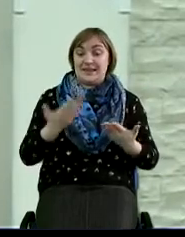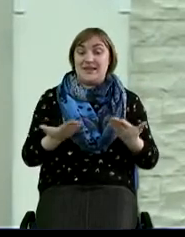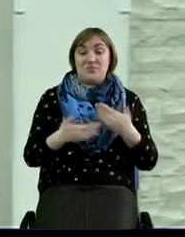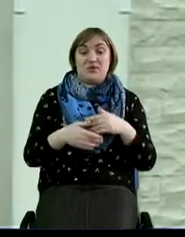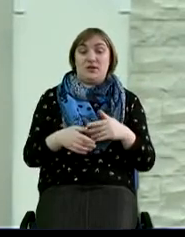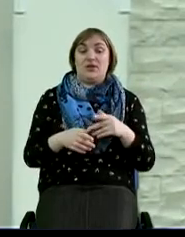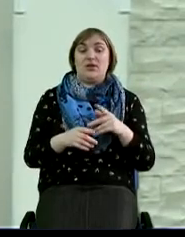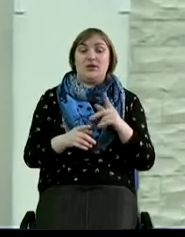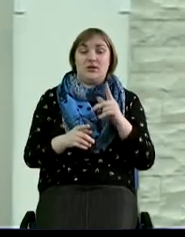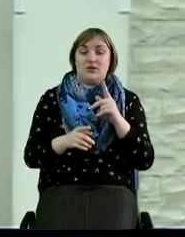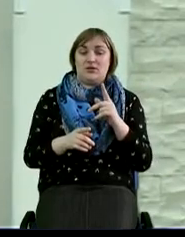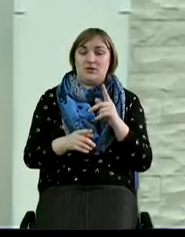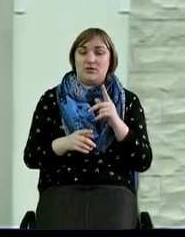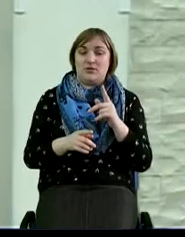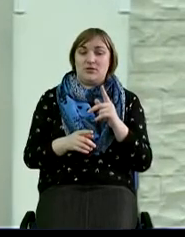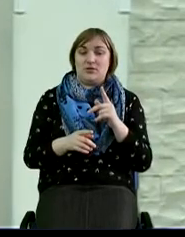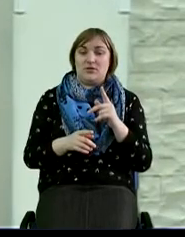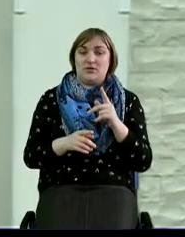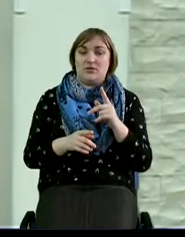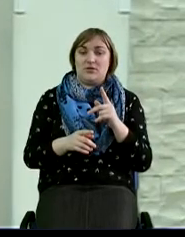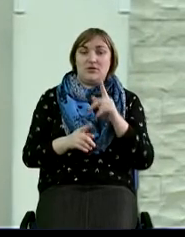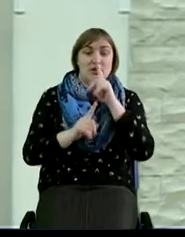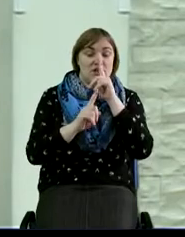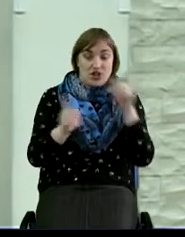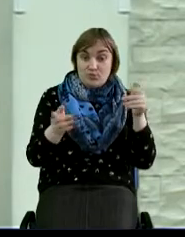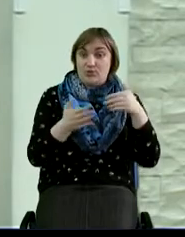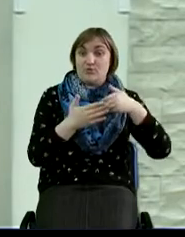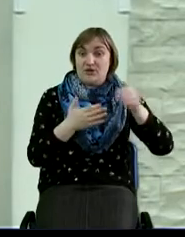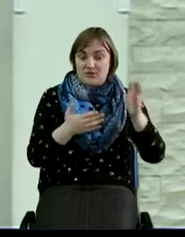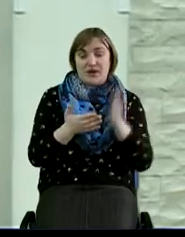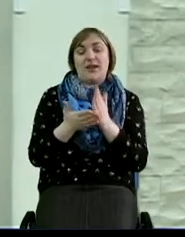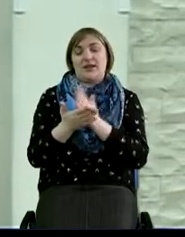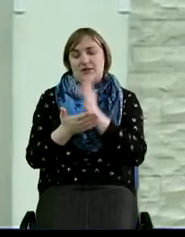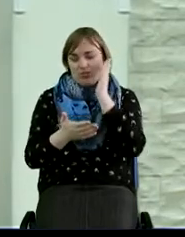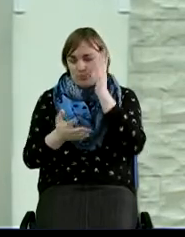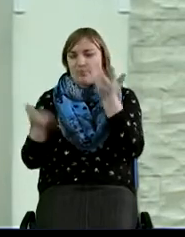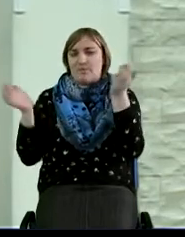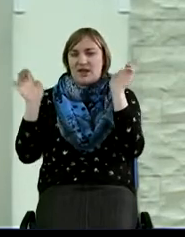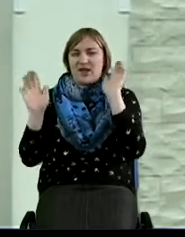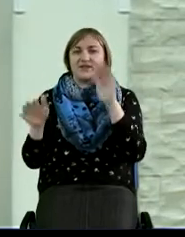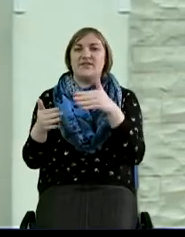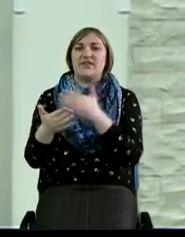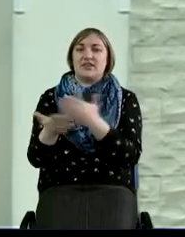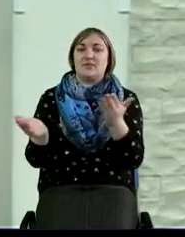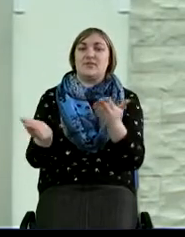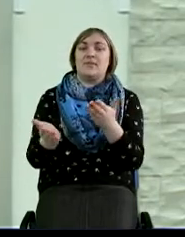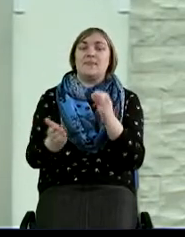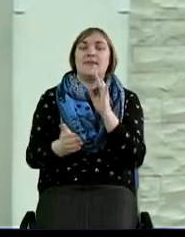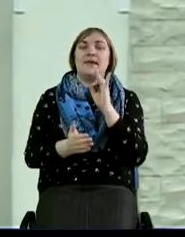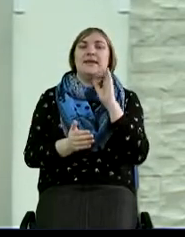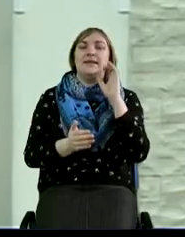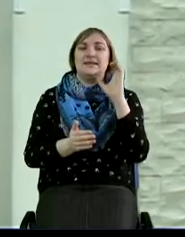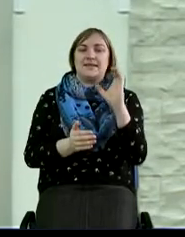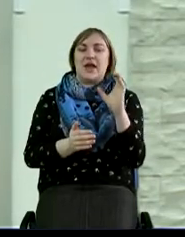будем пренебрегать Словом Божьим, то тогда это принесет нам благословение вам с вами. И вы знаете, в Исайе 66 глава 2 стих